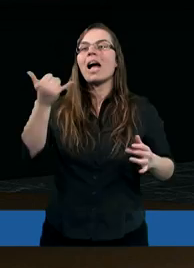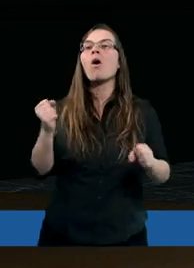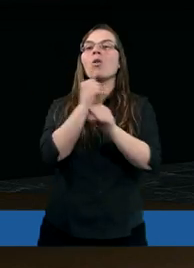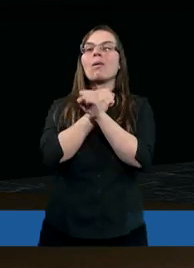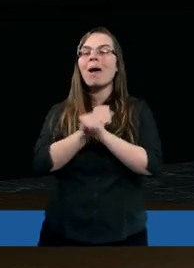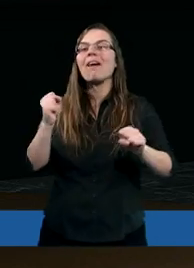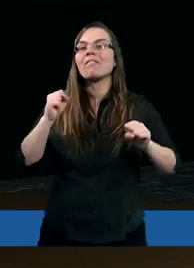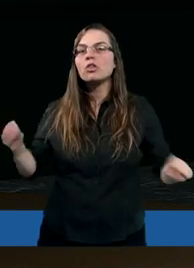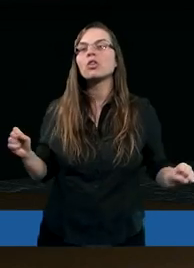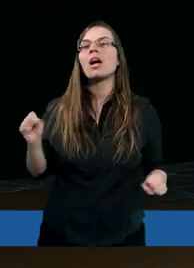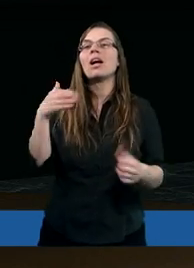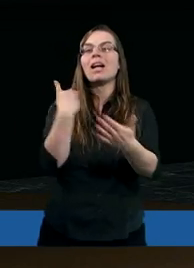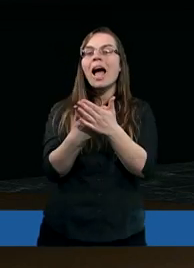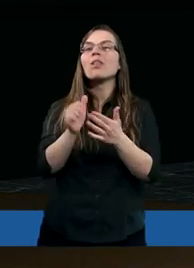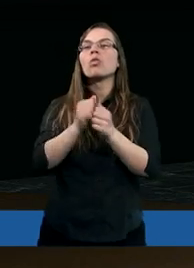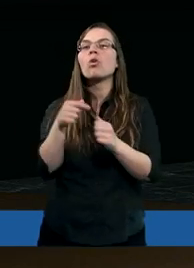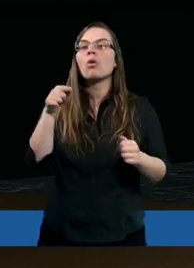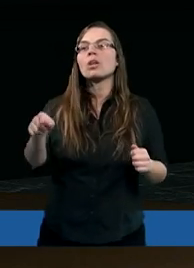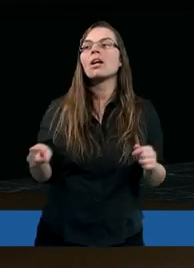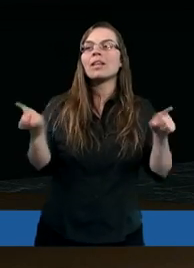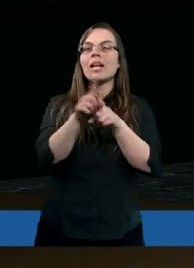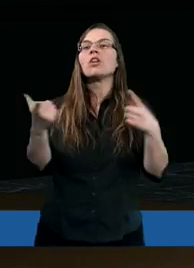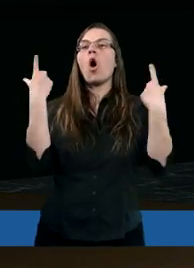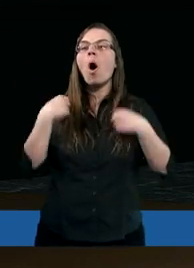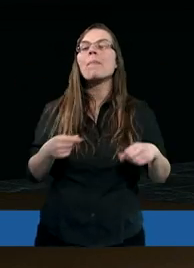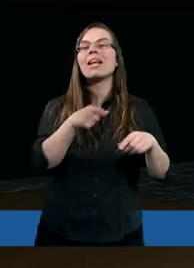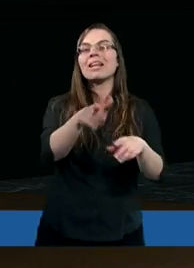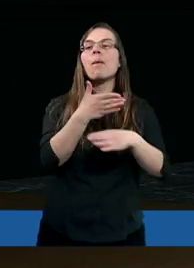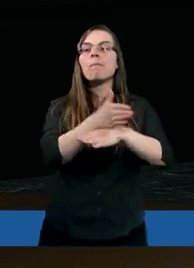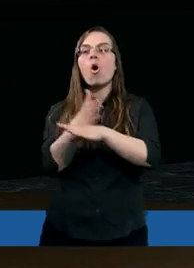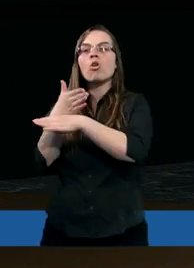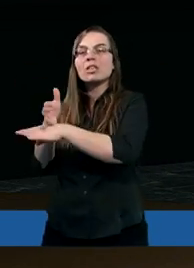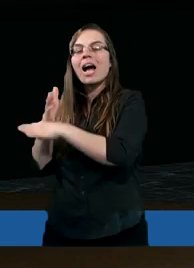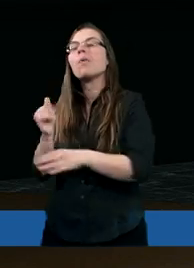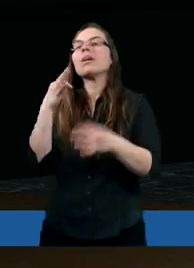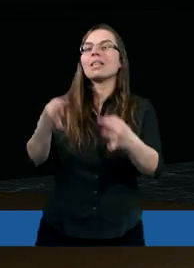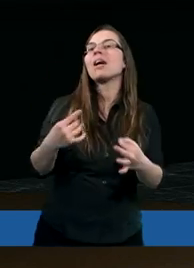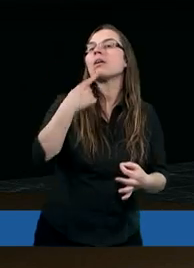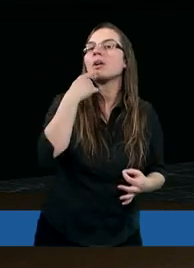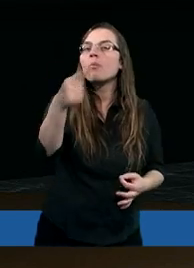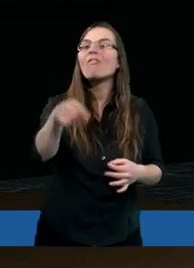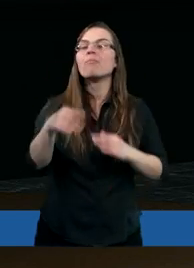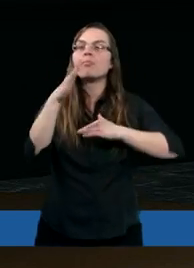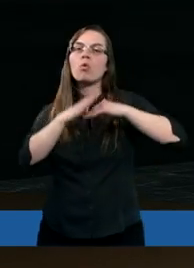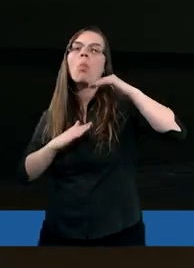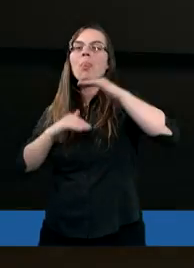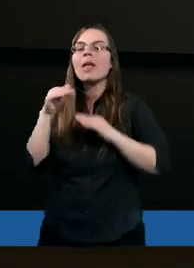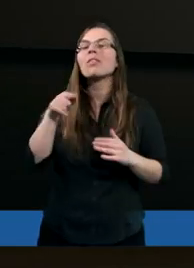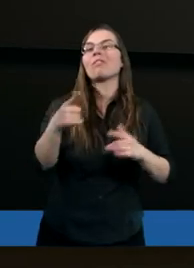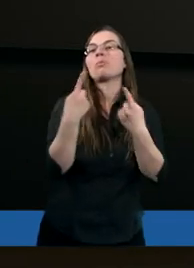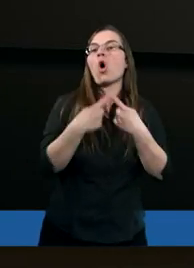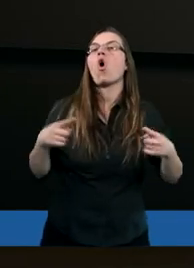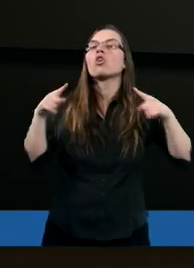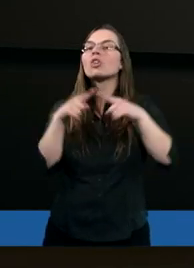Zbawiciela. Dlatego są te obecne podziały. I teraz powiedzmy w tym budynku, czyli w tym